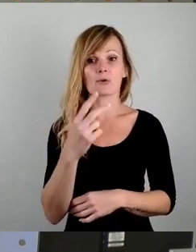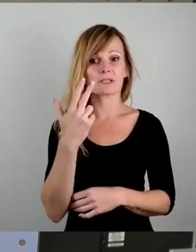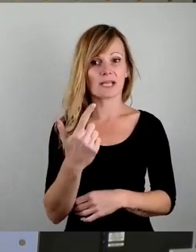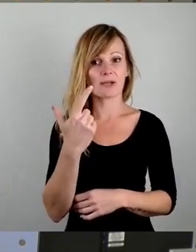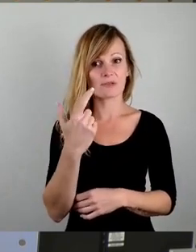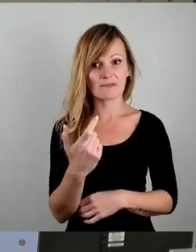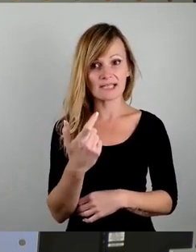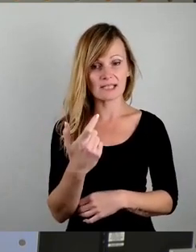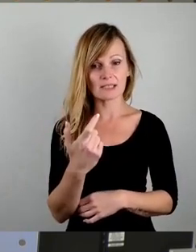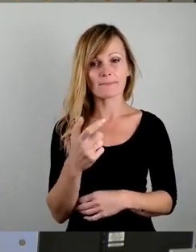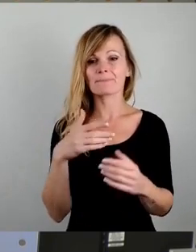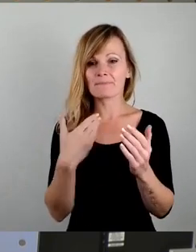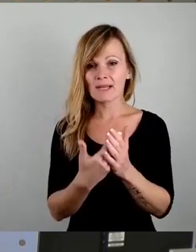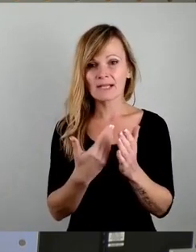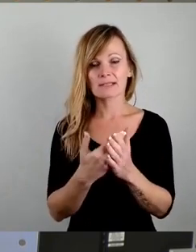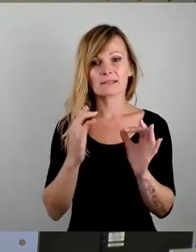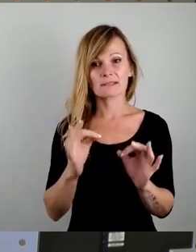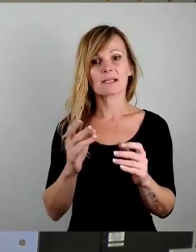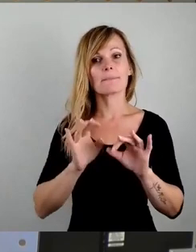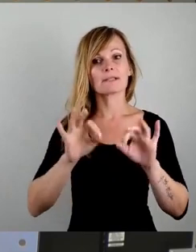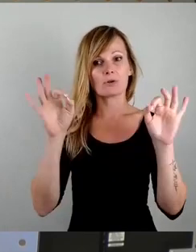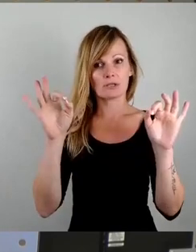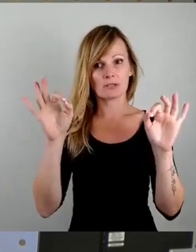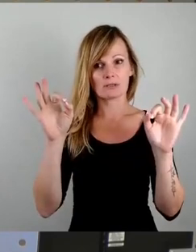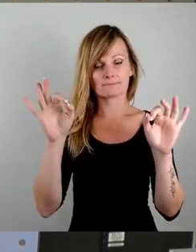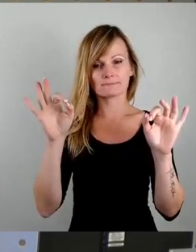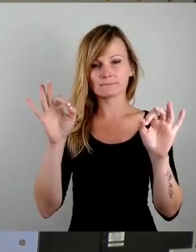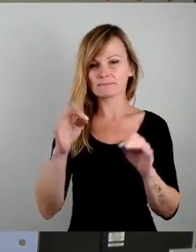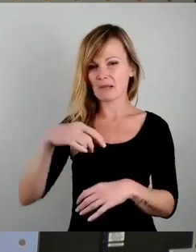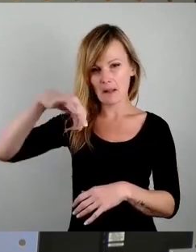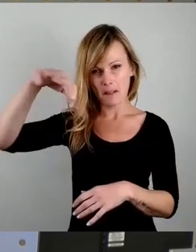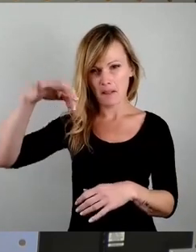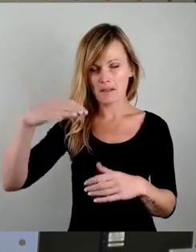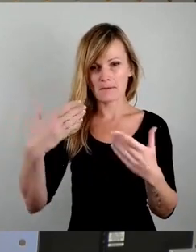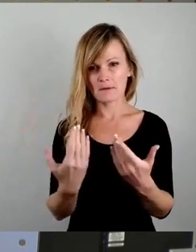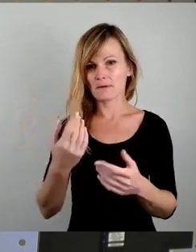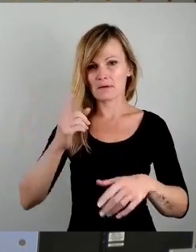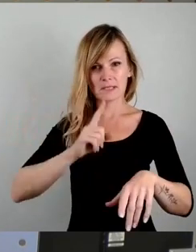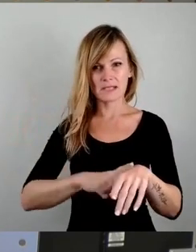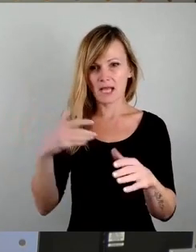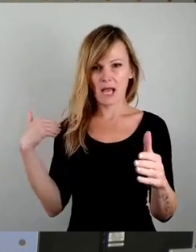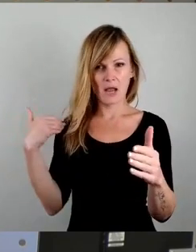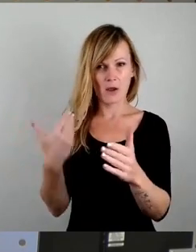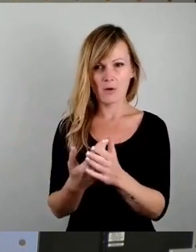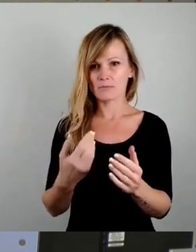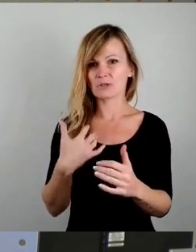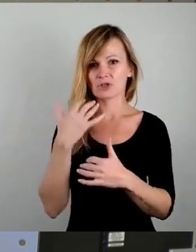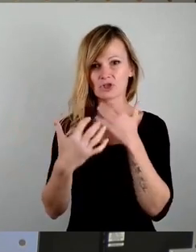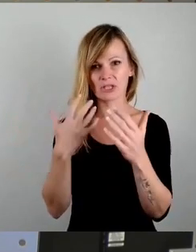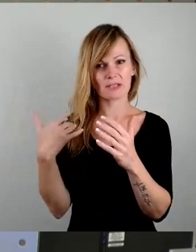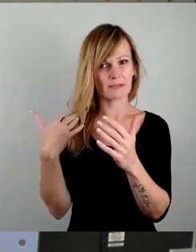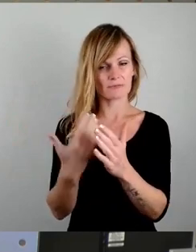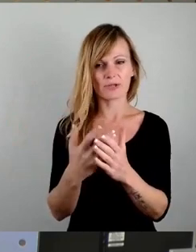eine Besonderheit. Das ist eine Singularität im Raum Zeitkontinuum. Denn wir haben dieses Jahr,